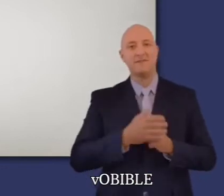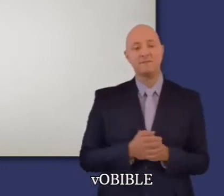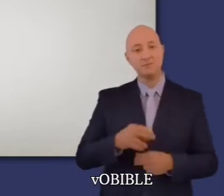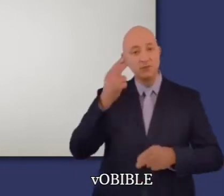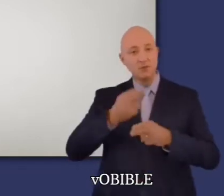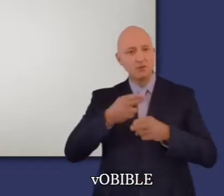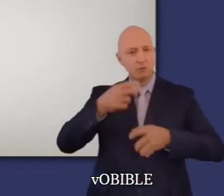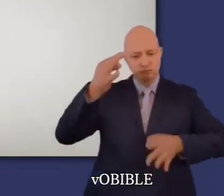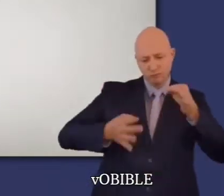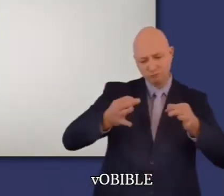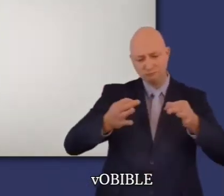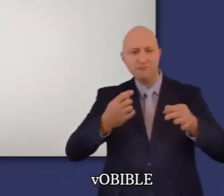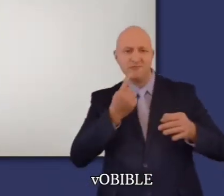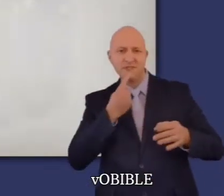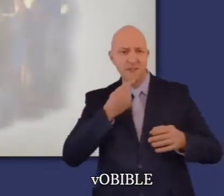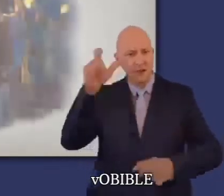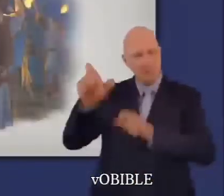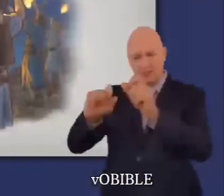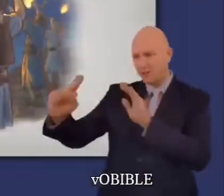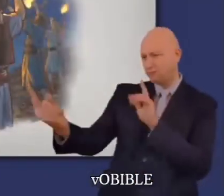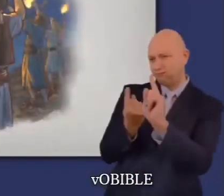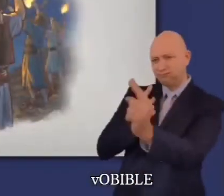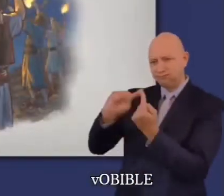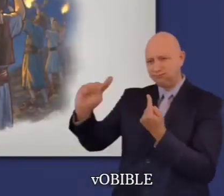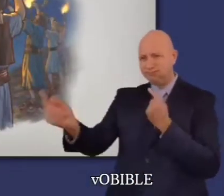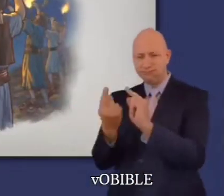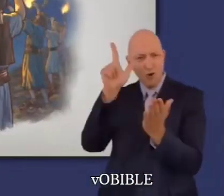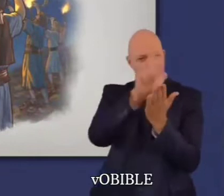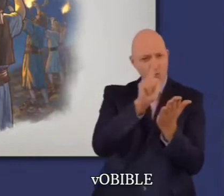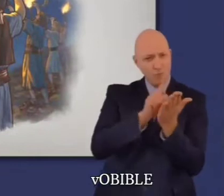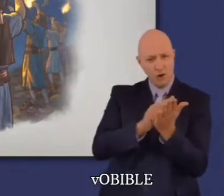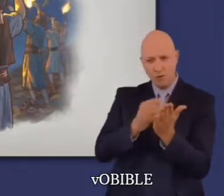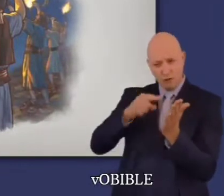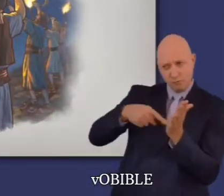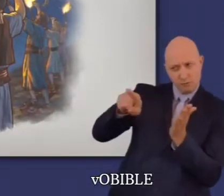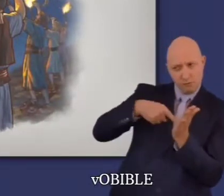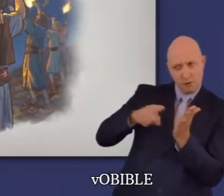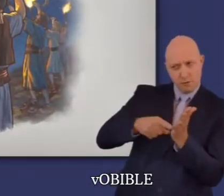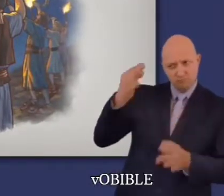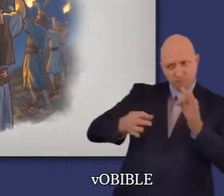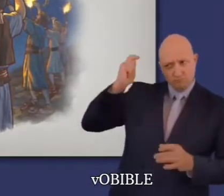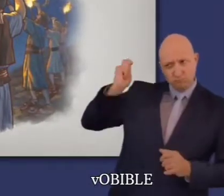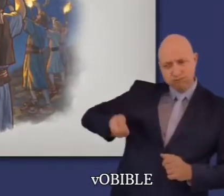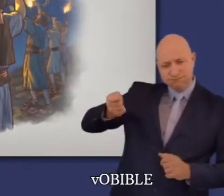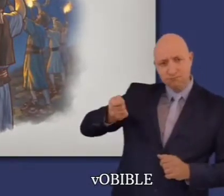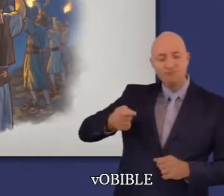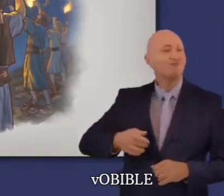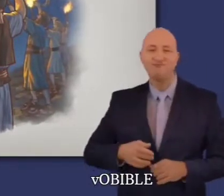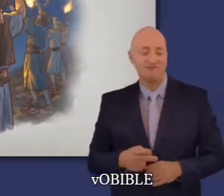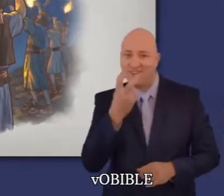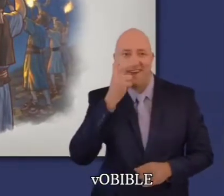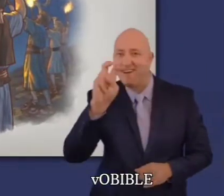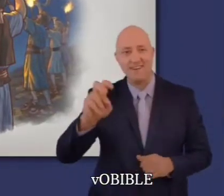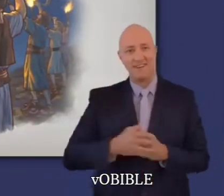Le saviez-vous ? Les juges dont parle ce livre étaient des hommes de foi qui, tout en dirigeant et en délivrant le peuple de